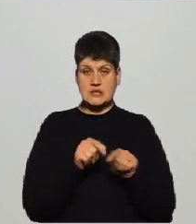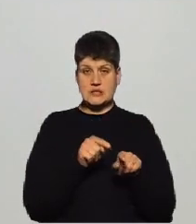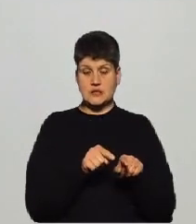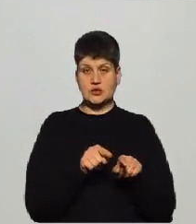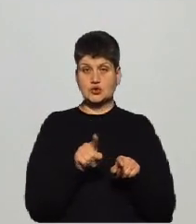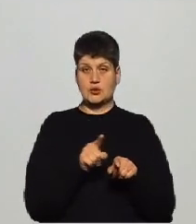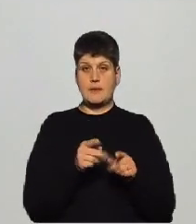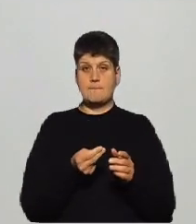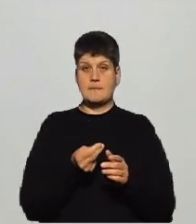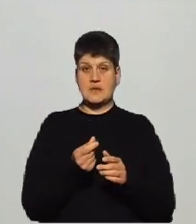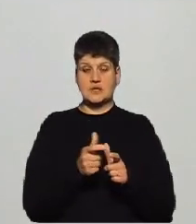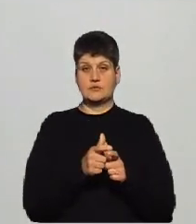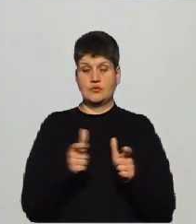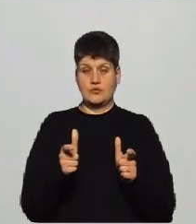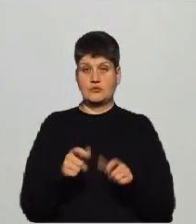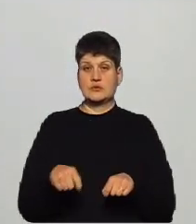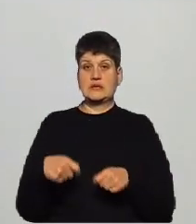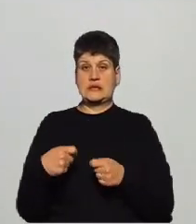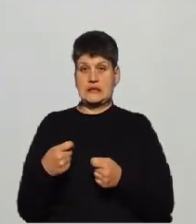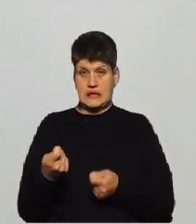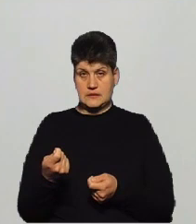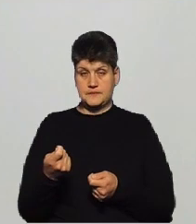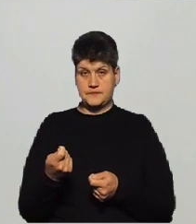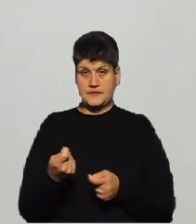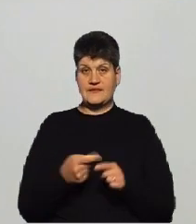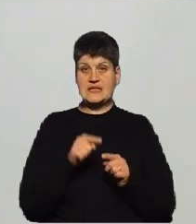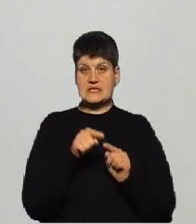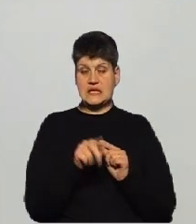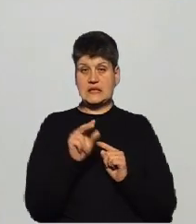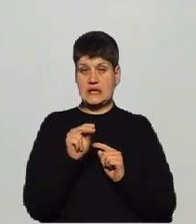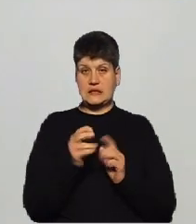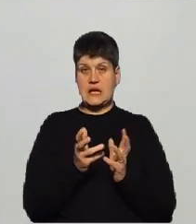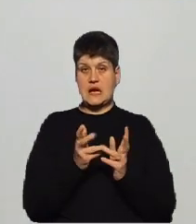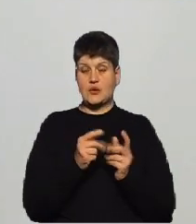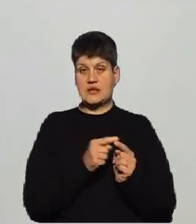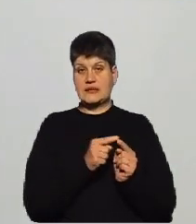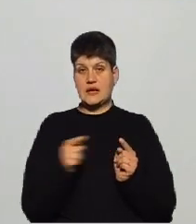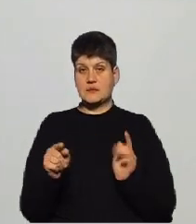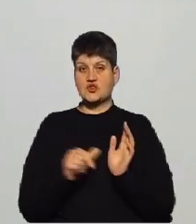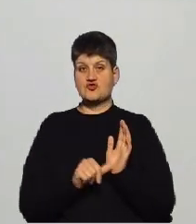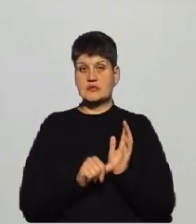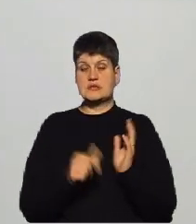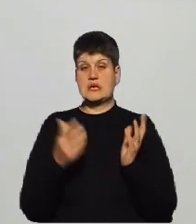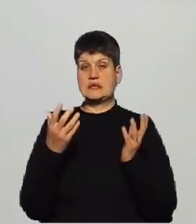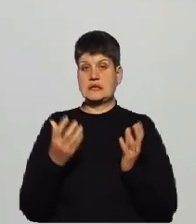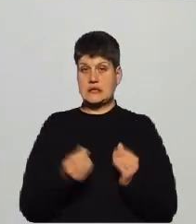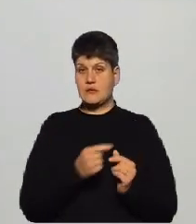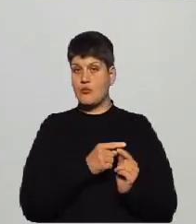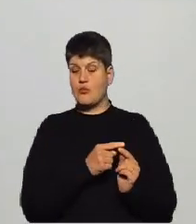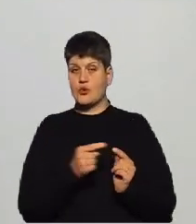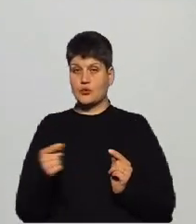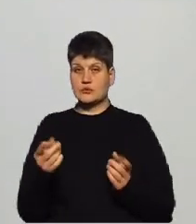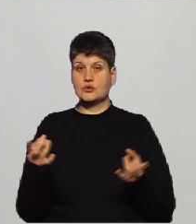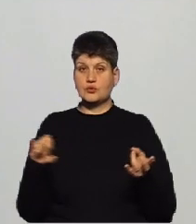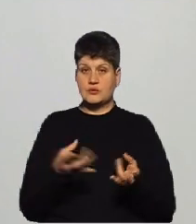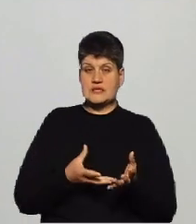повідомлення вручення вручено таке платникове. Від цієї дати рахується термін 60 днів, протягом якого необхідно сплатити